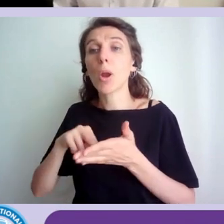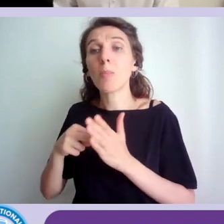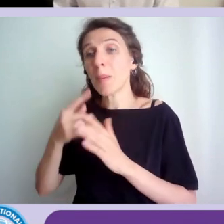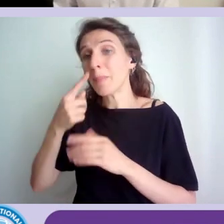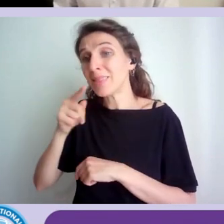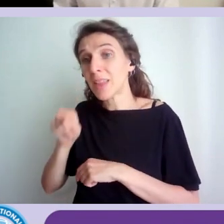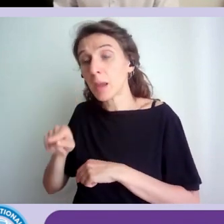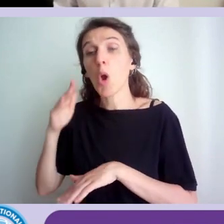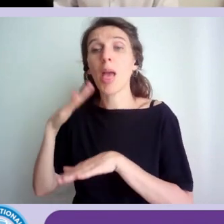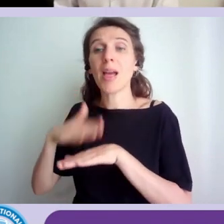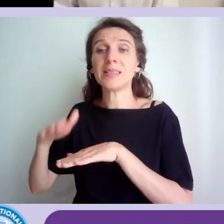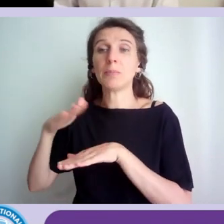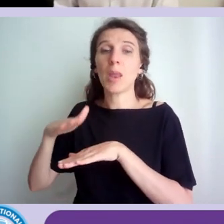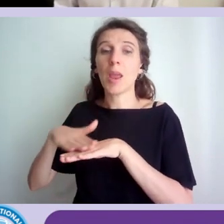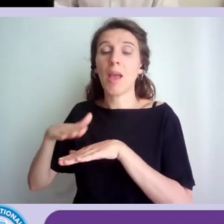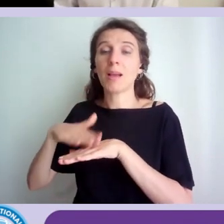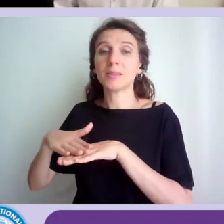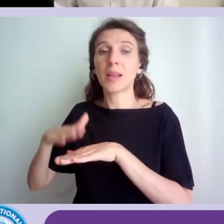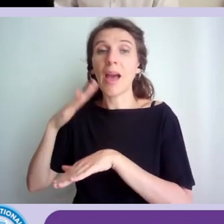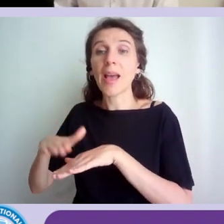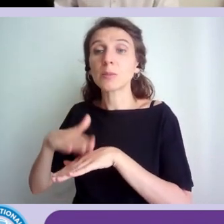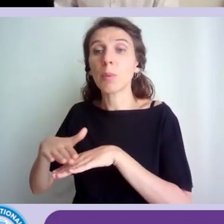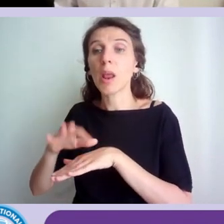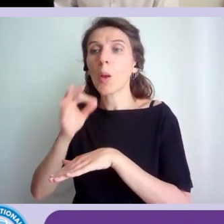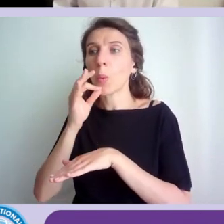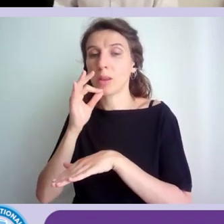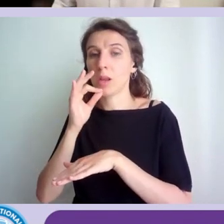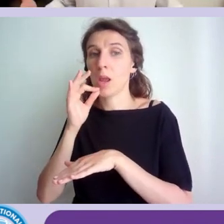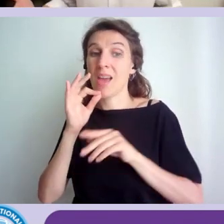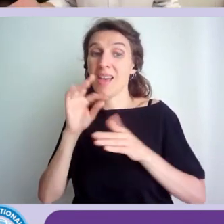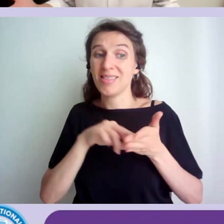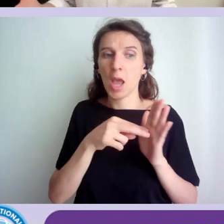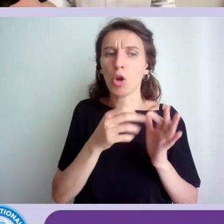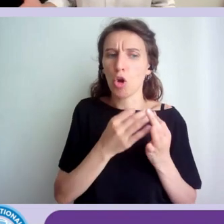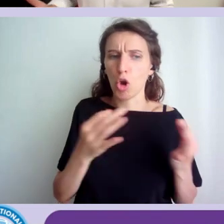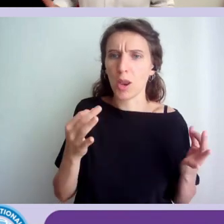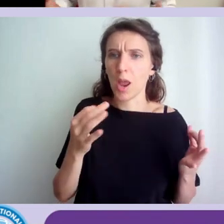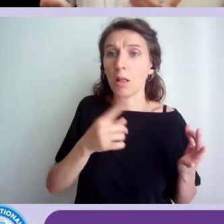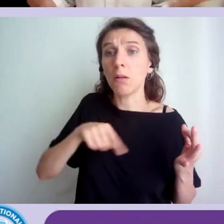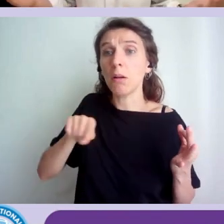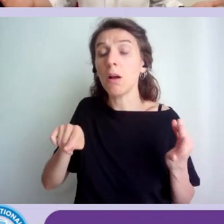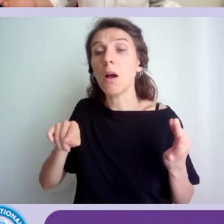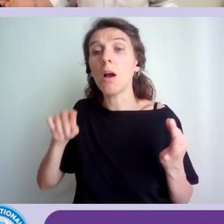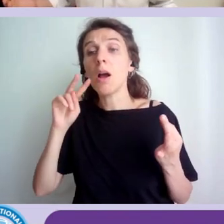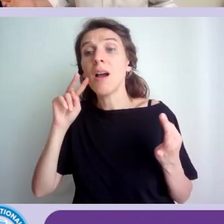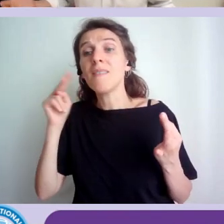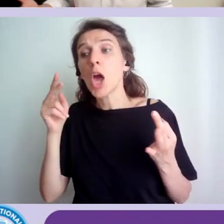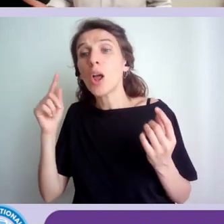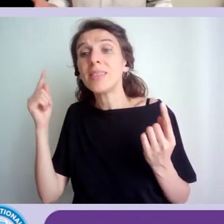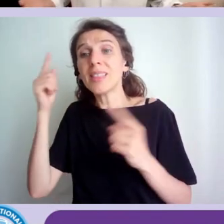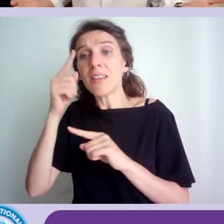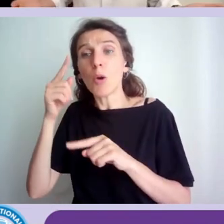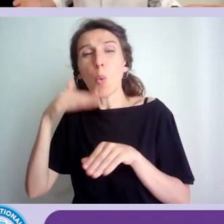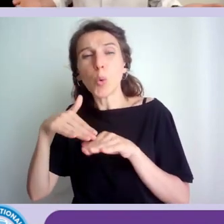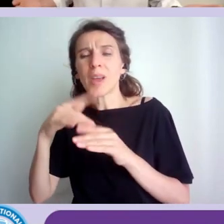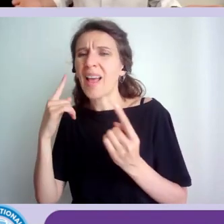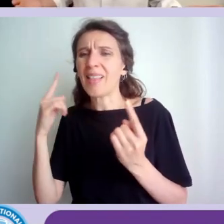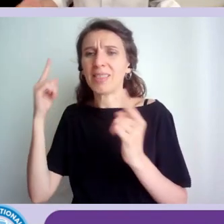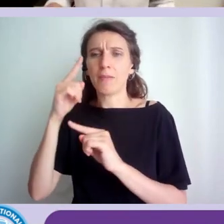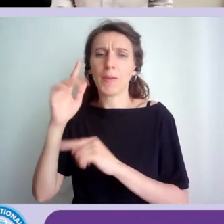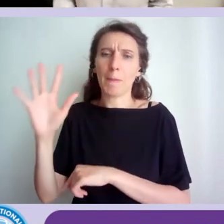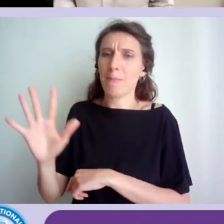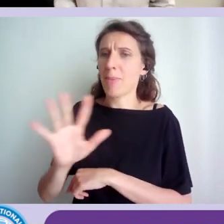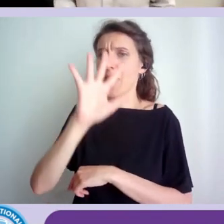esperienziali. Dunque tecnicamente il sistema è corretto, ma è semplicemente difficile da utilizzare. Faccio un